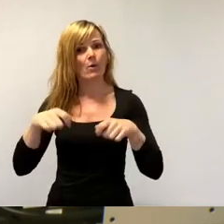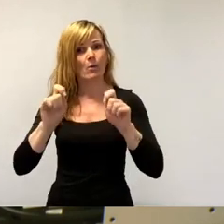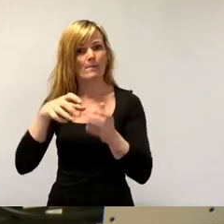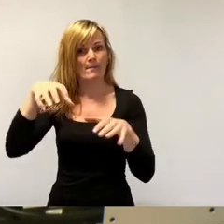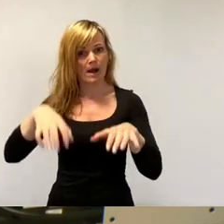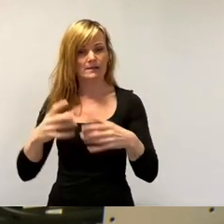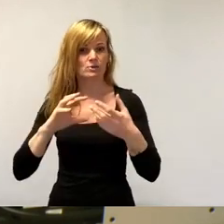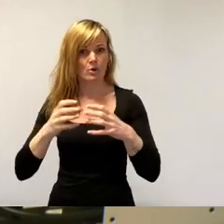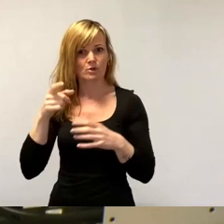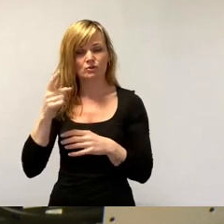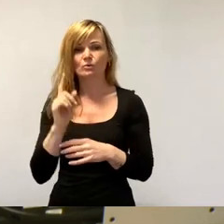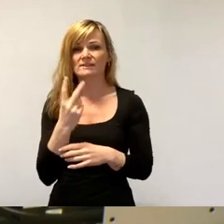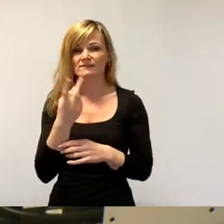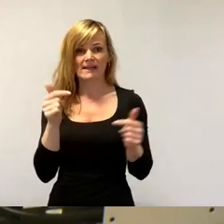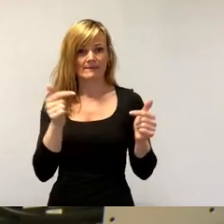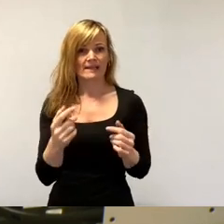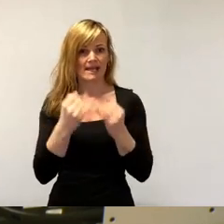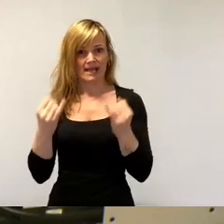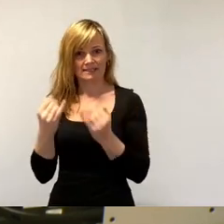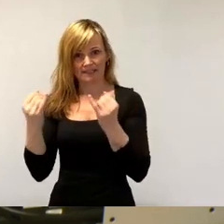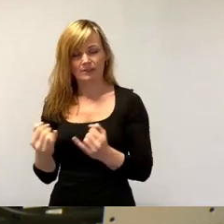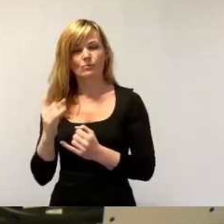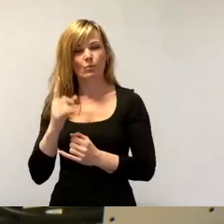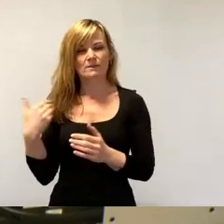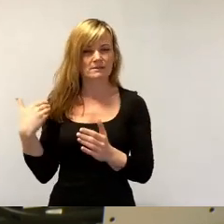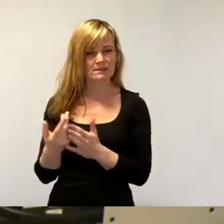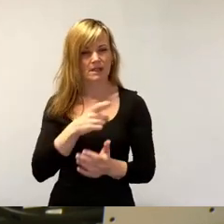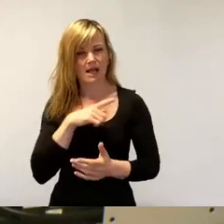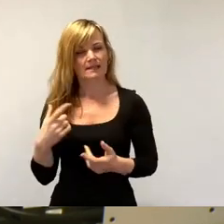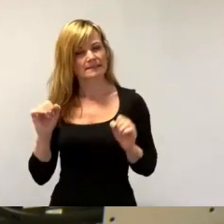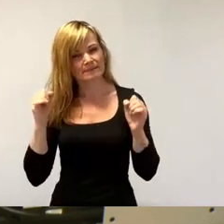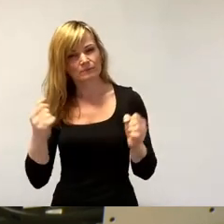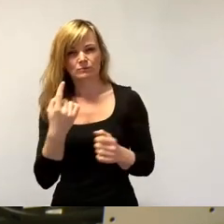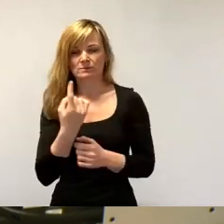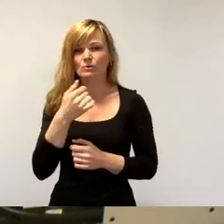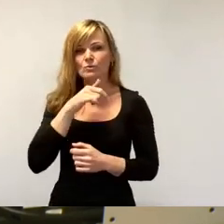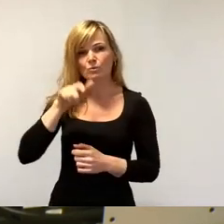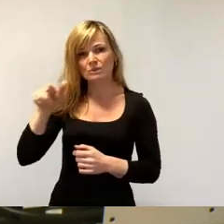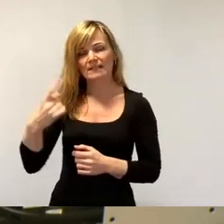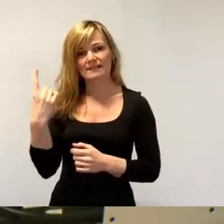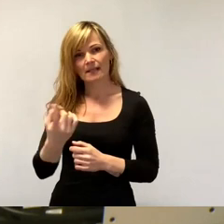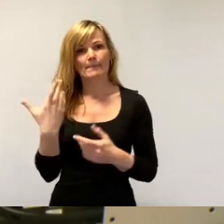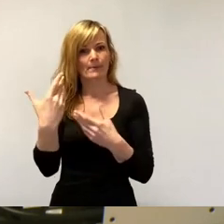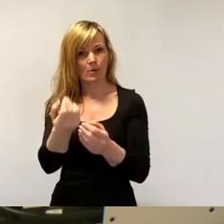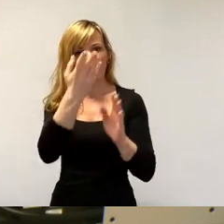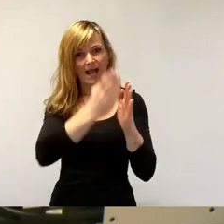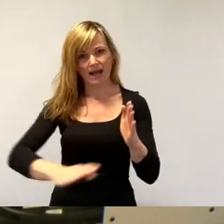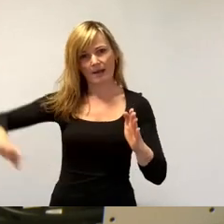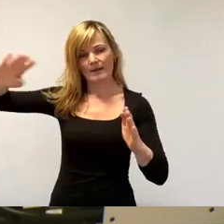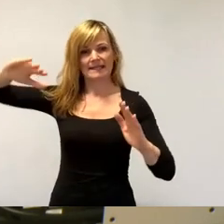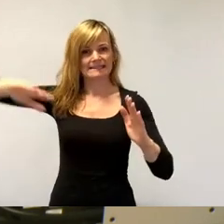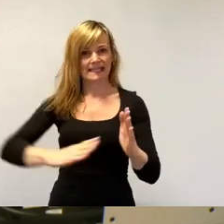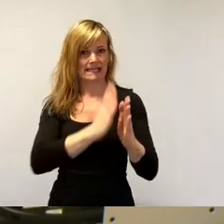Pflegeeinrichtungen und nach langem Bemühen der Jugendlichen eine Skateranlage. Die Schulen wurden saniert.